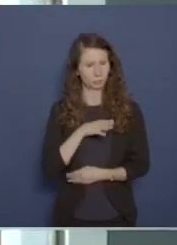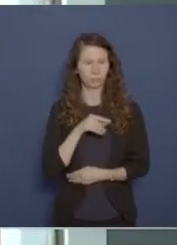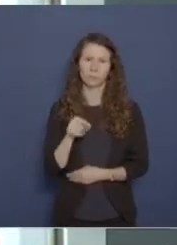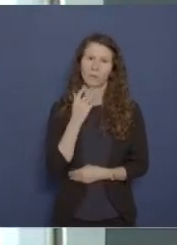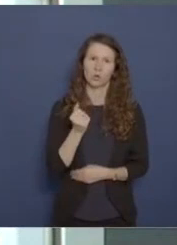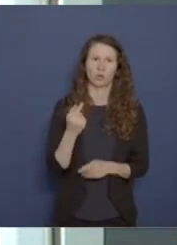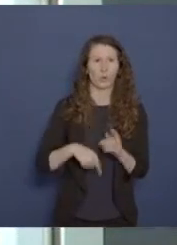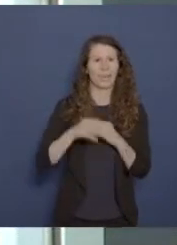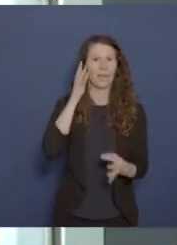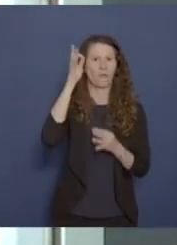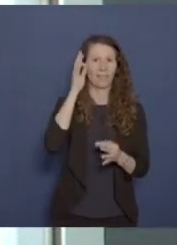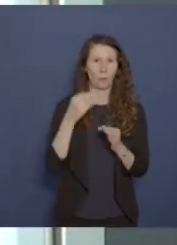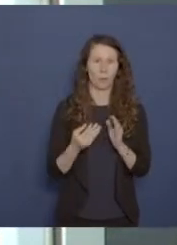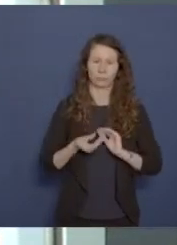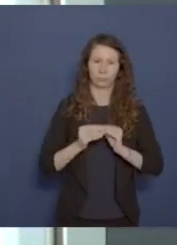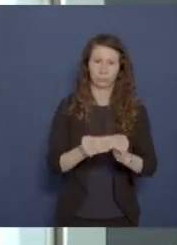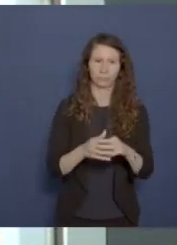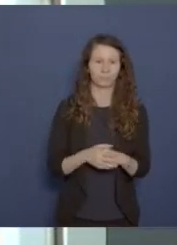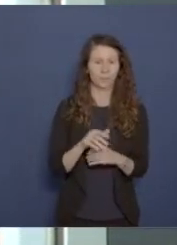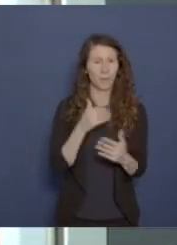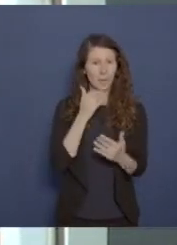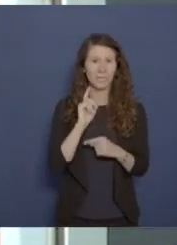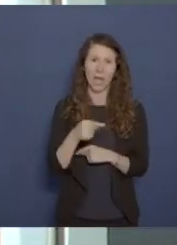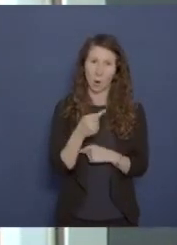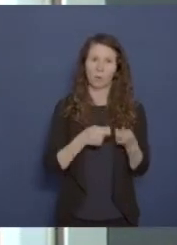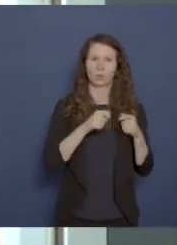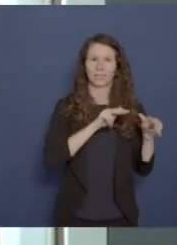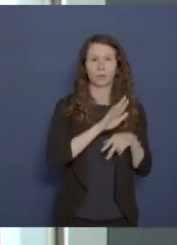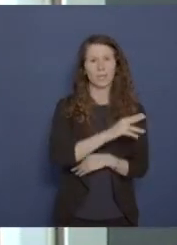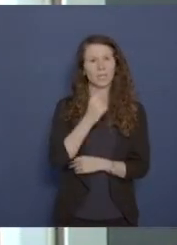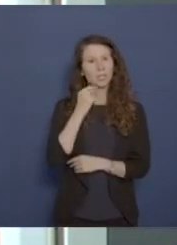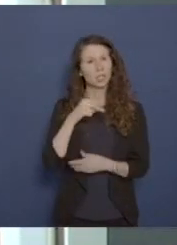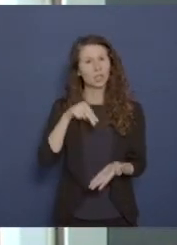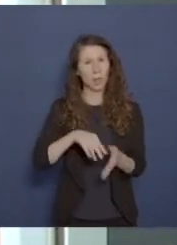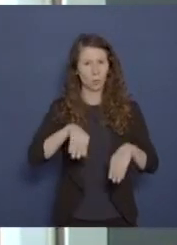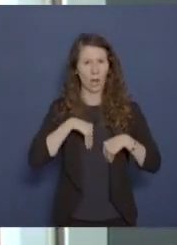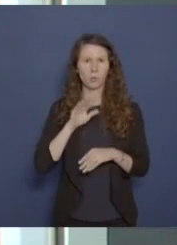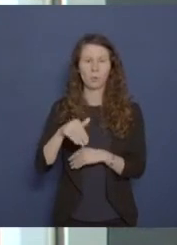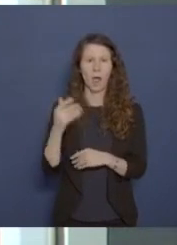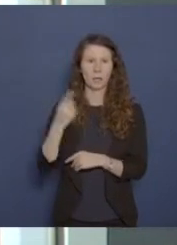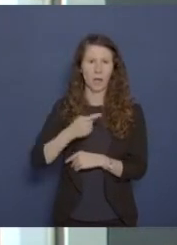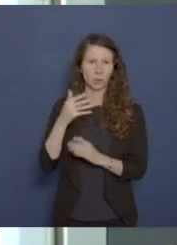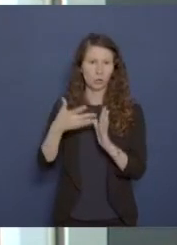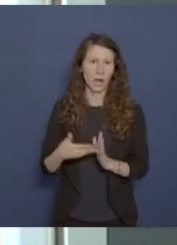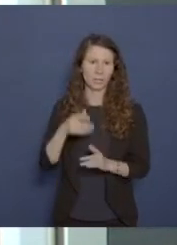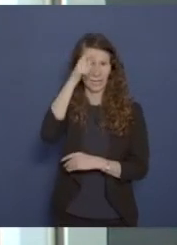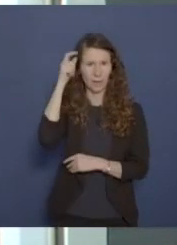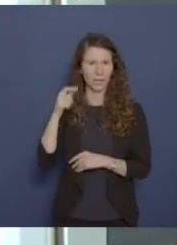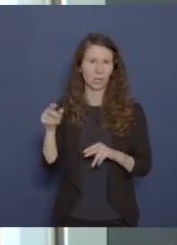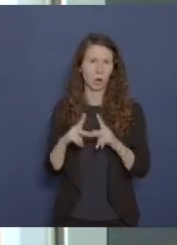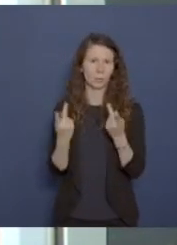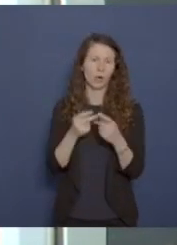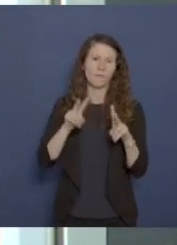gestalten kann. Der Bericht ist zugleich die Stellungnahme der Bundesregierung zum Jahresgutachten der Expertenkommission Forschung